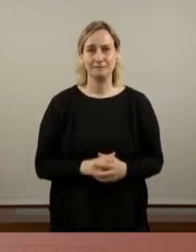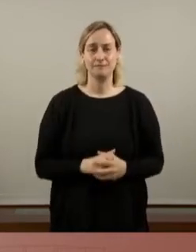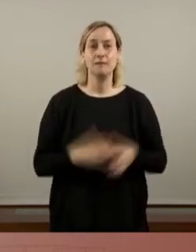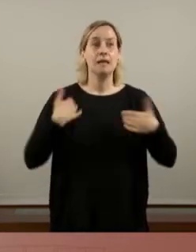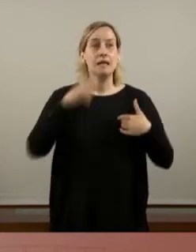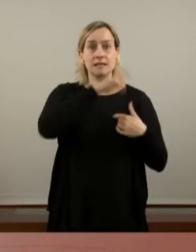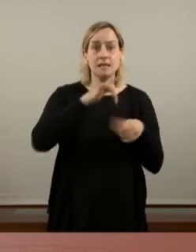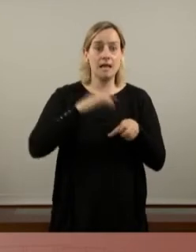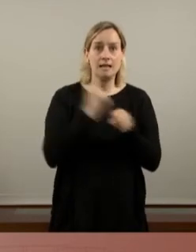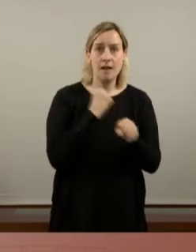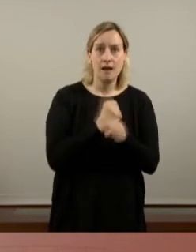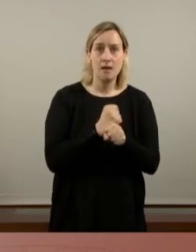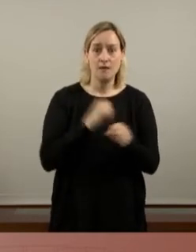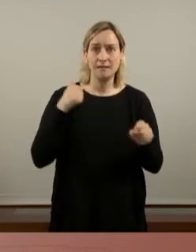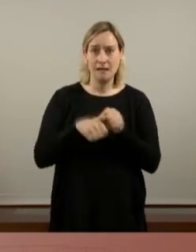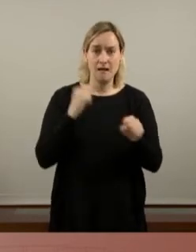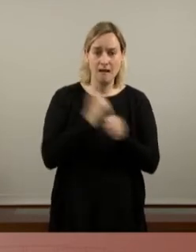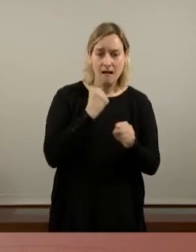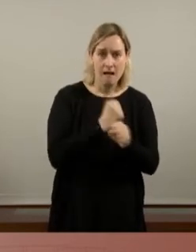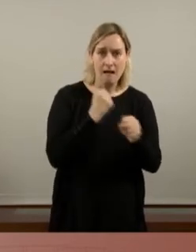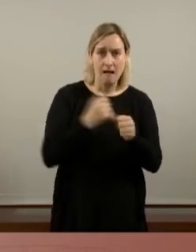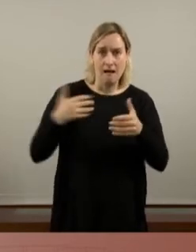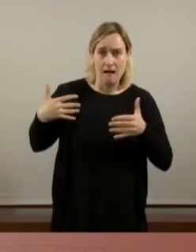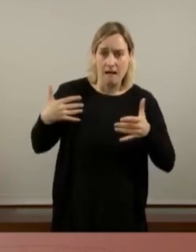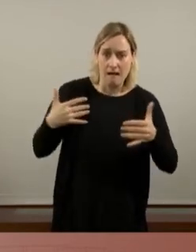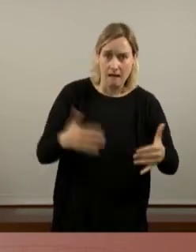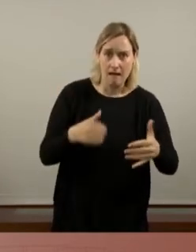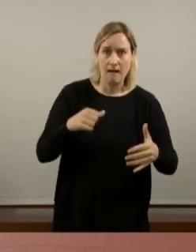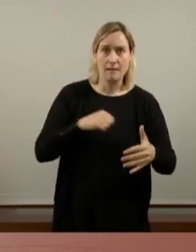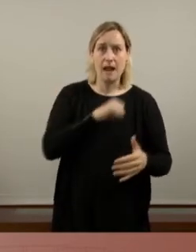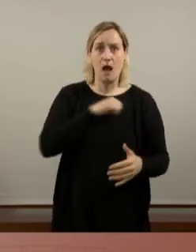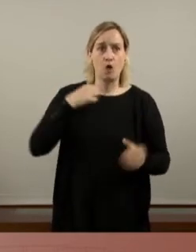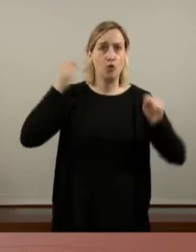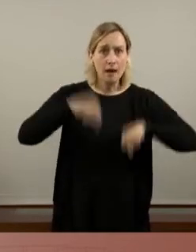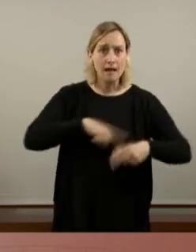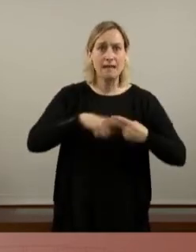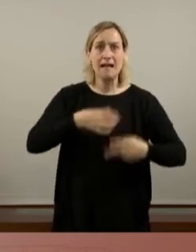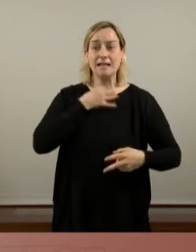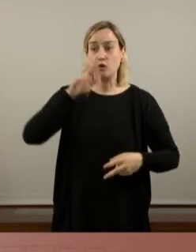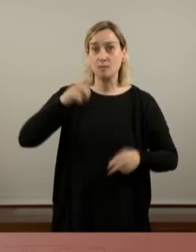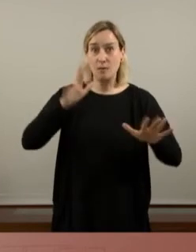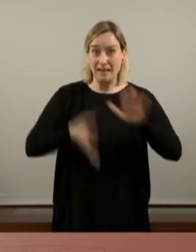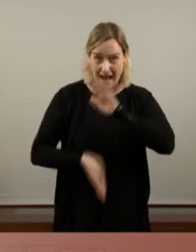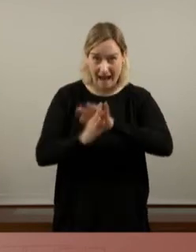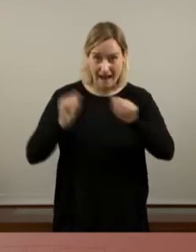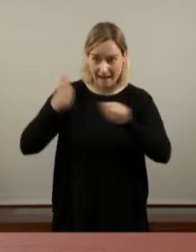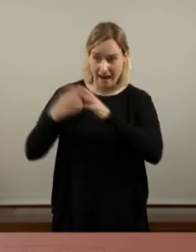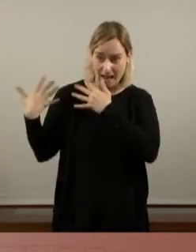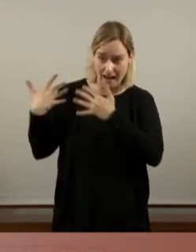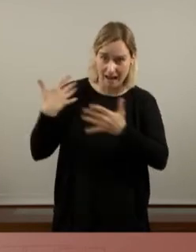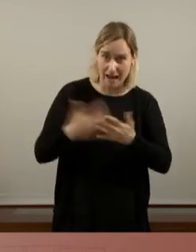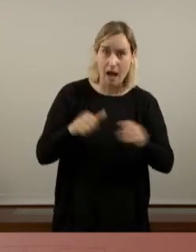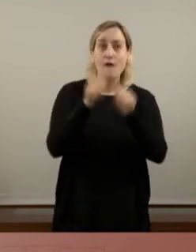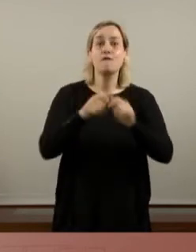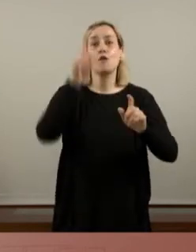la gent treballadora arrossega ara les conseqüències de les receptes de la d'autocràcia de la crisi del 2008 en forma de reforma